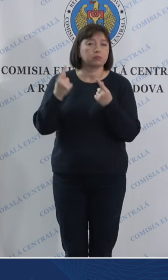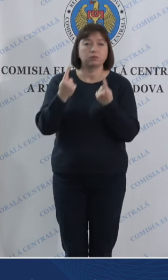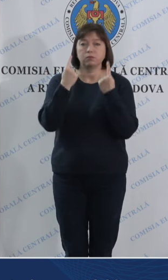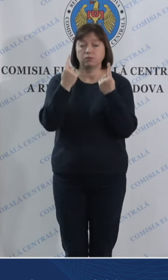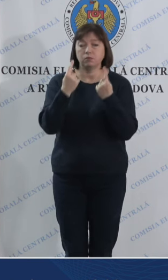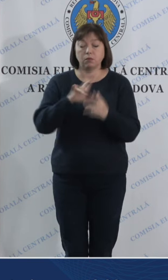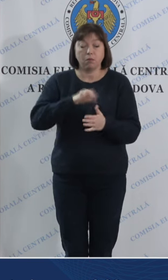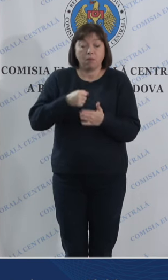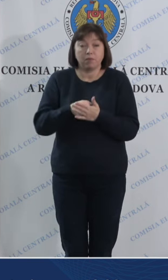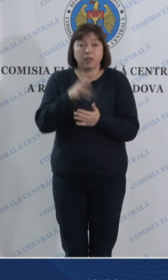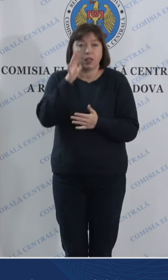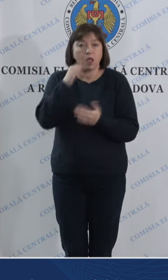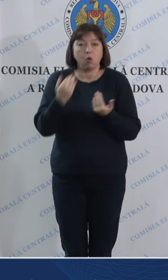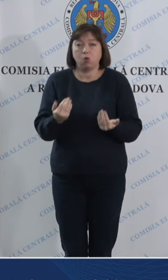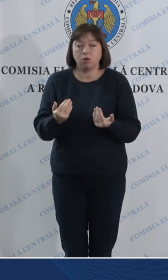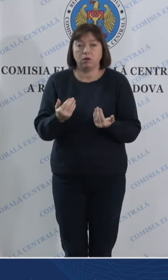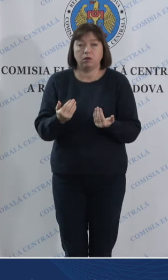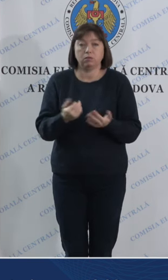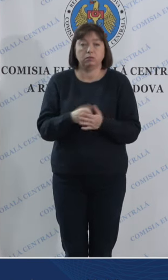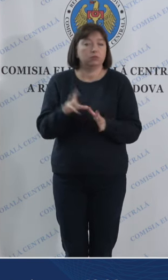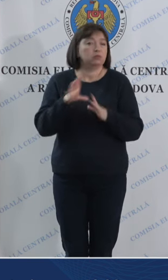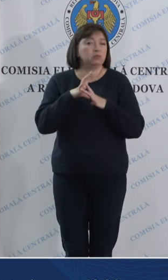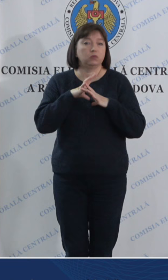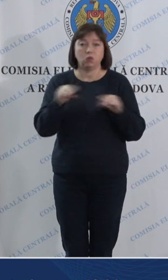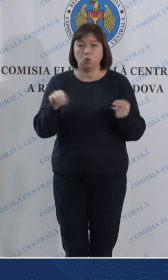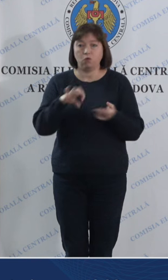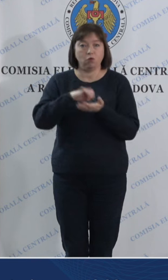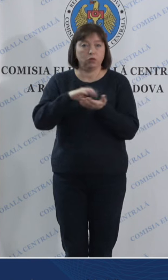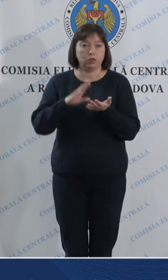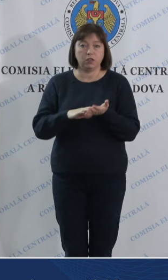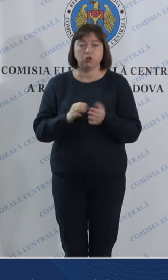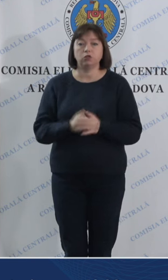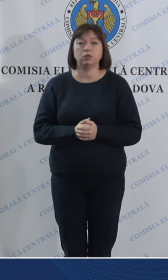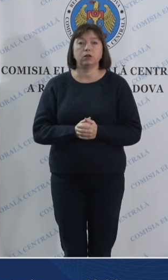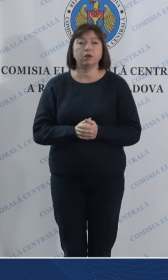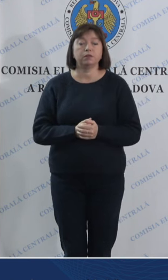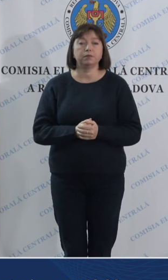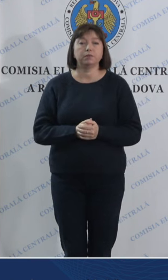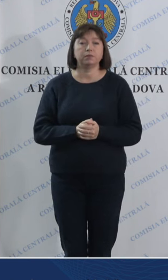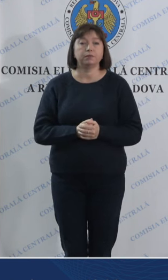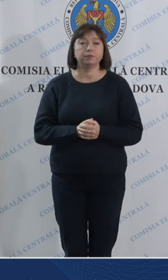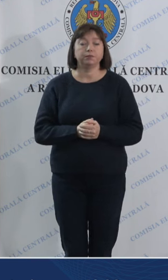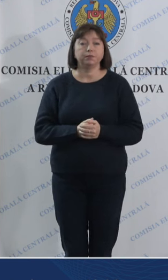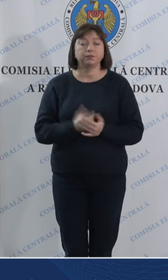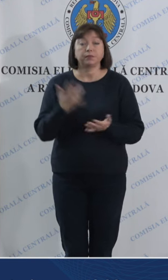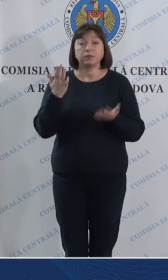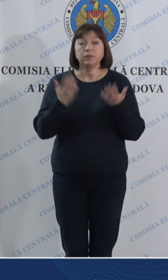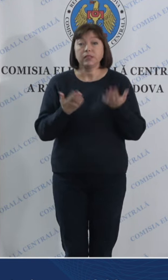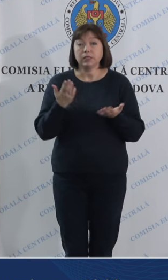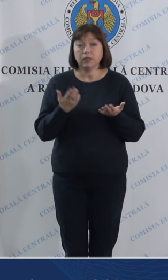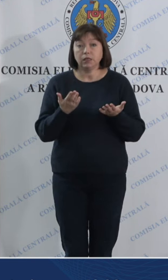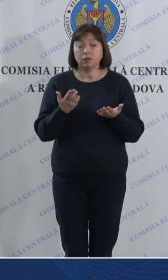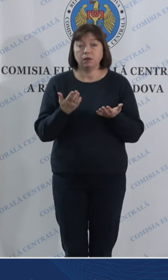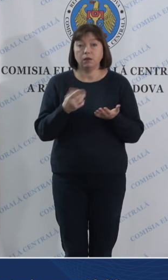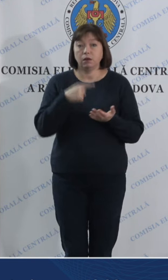până la ora actuală nu au fost înregistrate. Dacă vorbim de